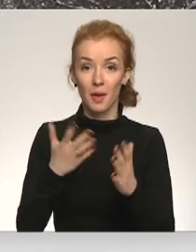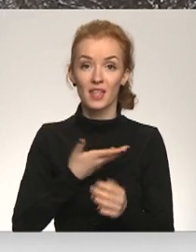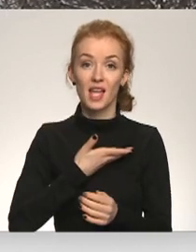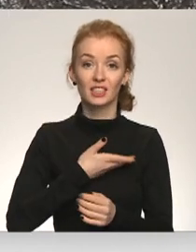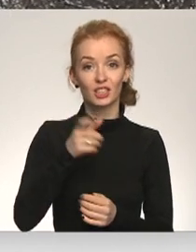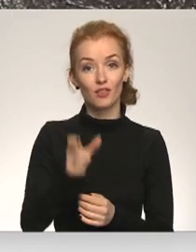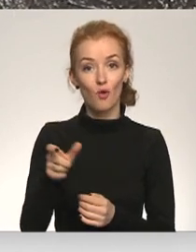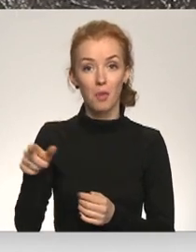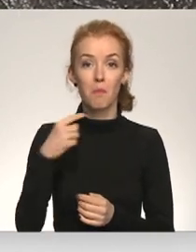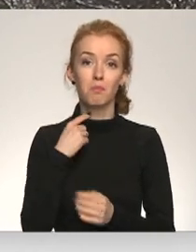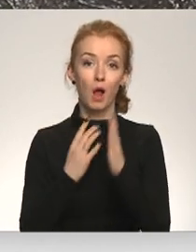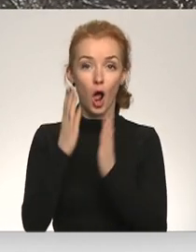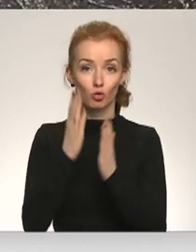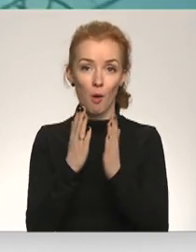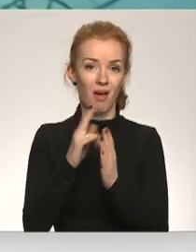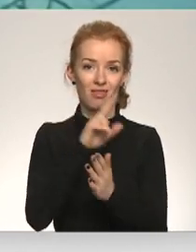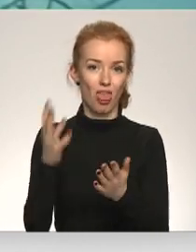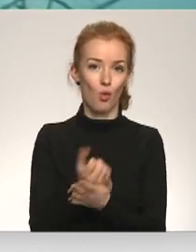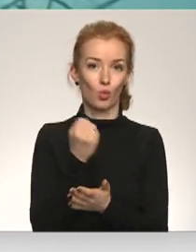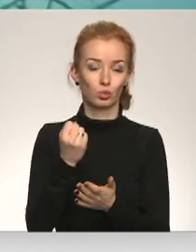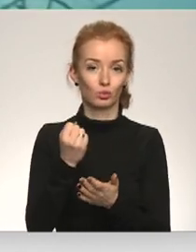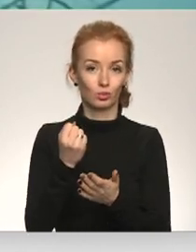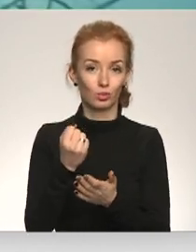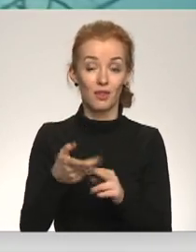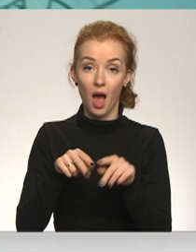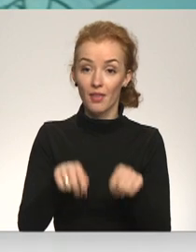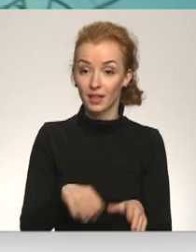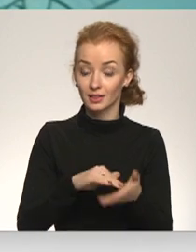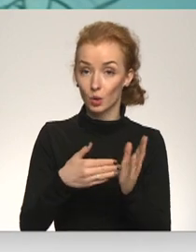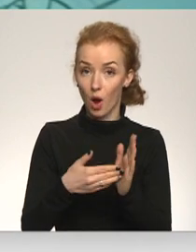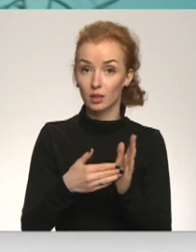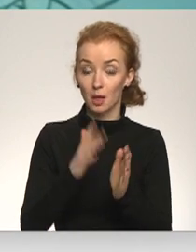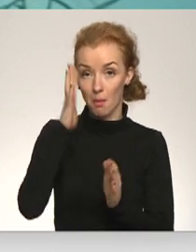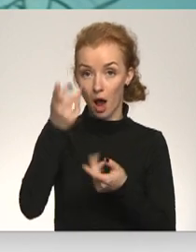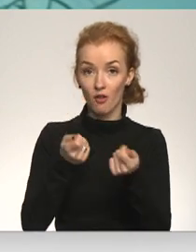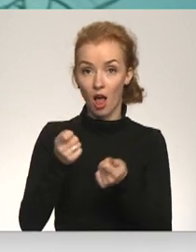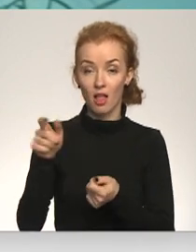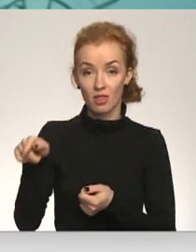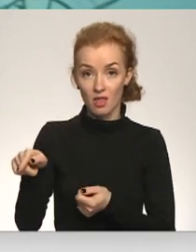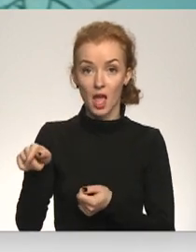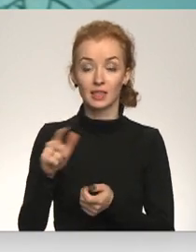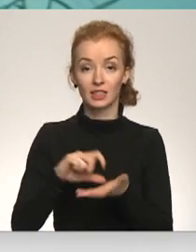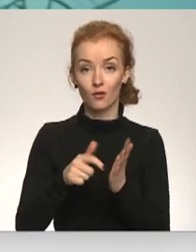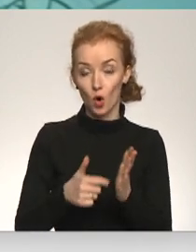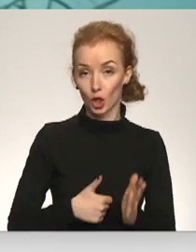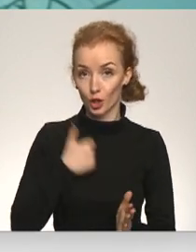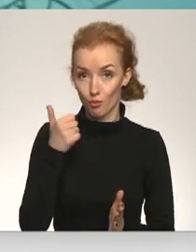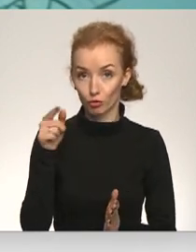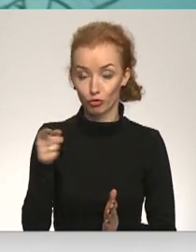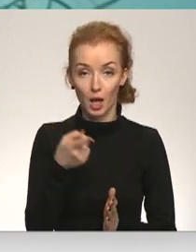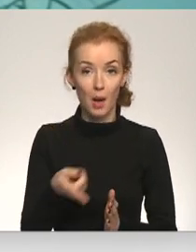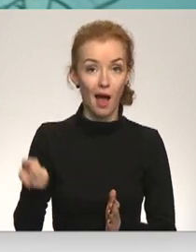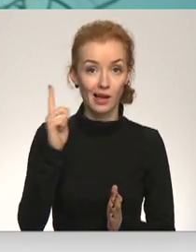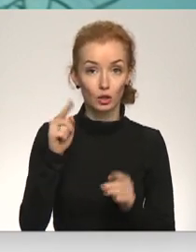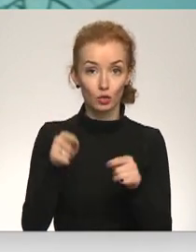balsājumā piedāvājums atbalstu negūst. Tādā situācijā pārvaldīšanā dzīvokļībašniekiem aizliedz